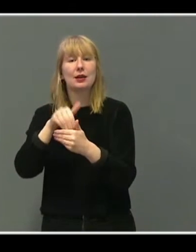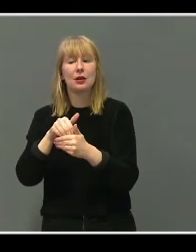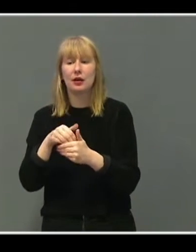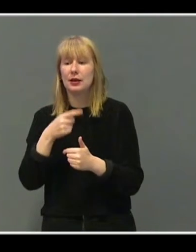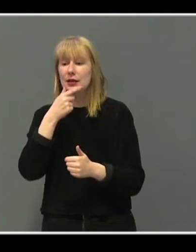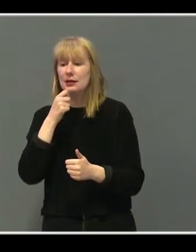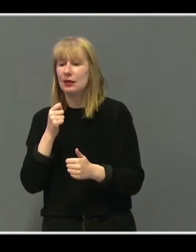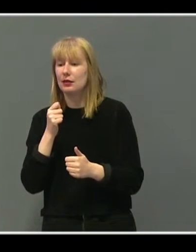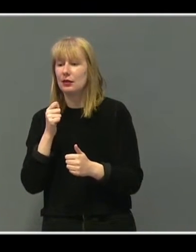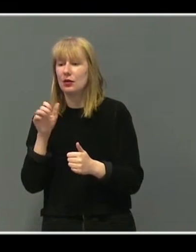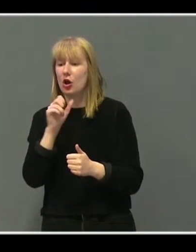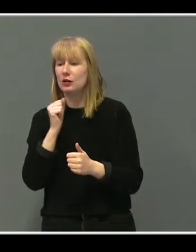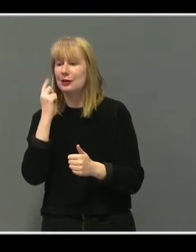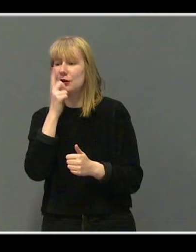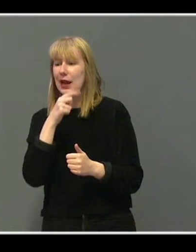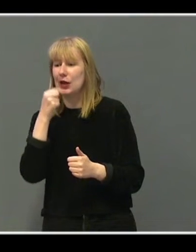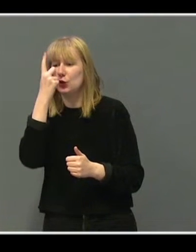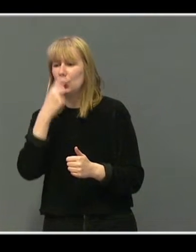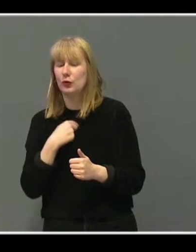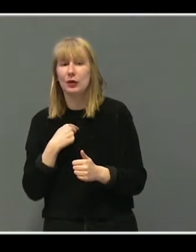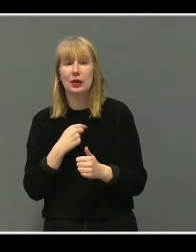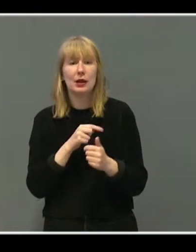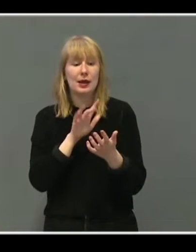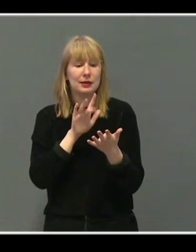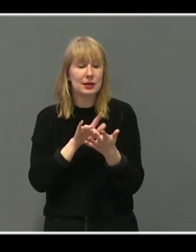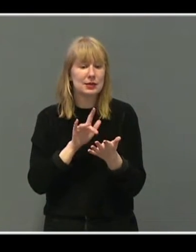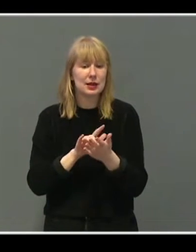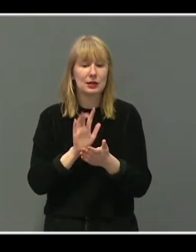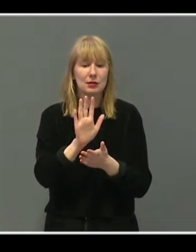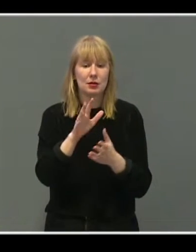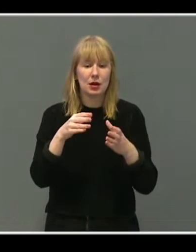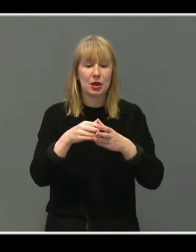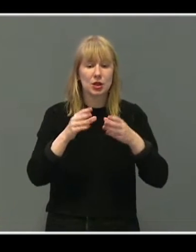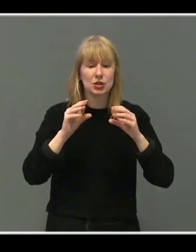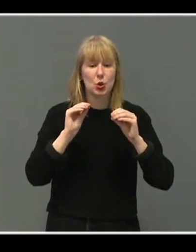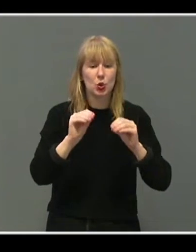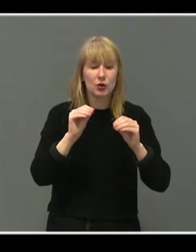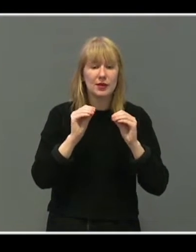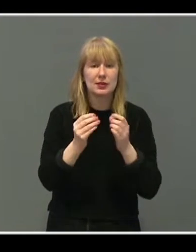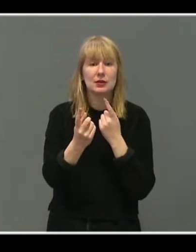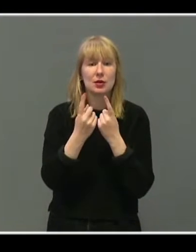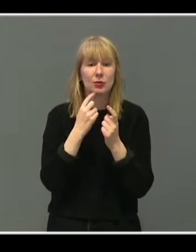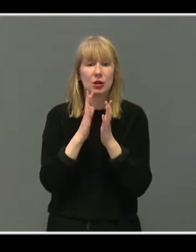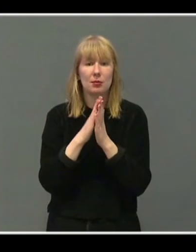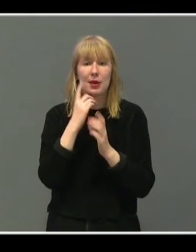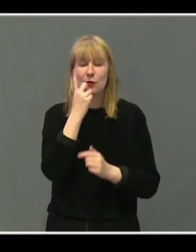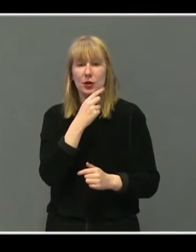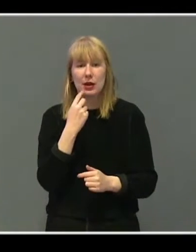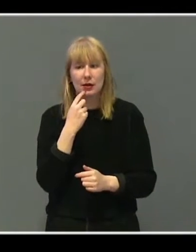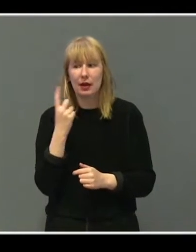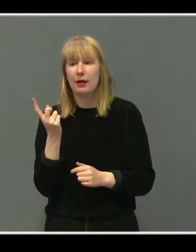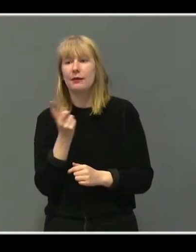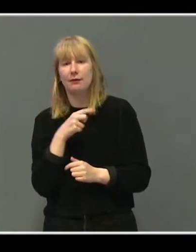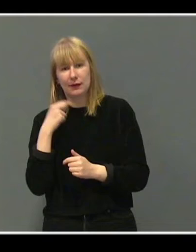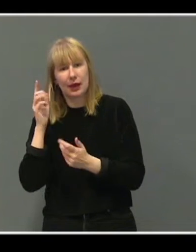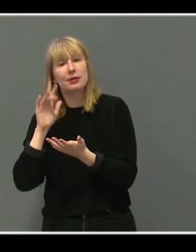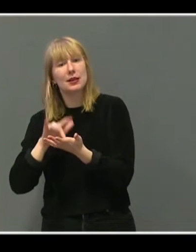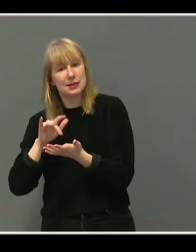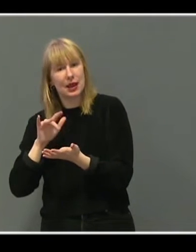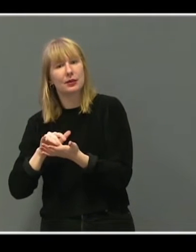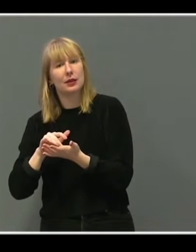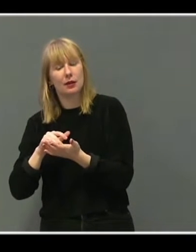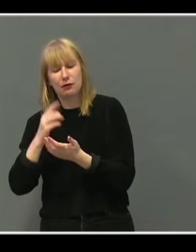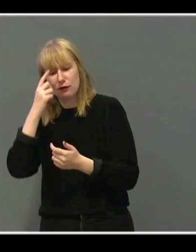foreldrene til vennene," tror vi. Vi er til stede på klasseundervisningssamtalene med foreldre. Vi er veldig til stede. Vi